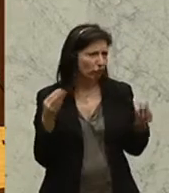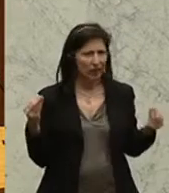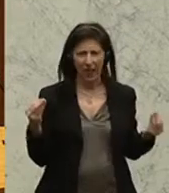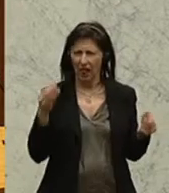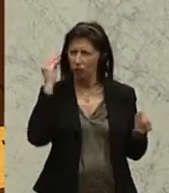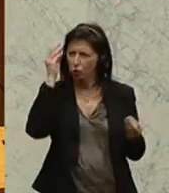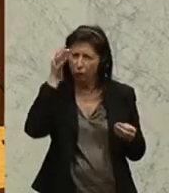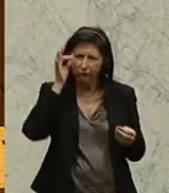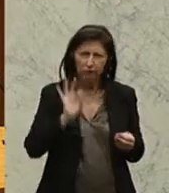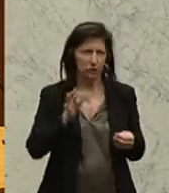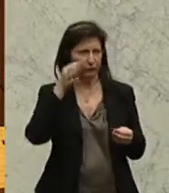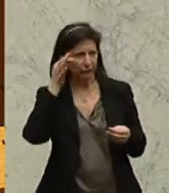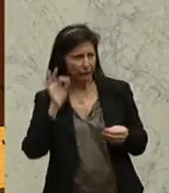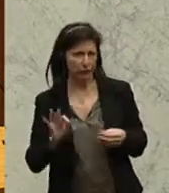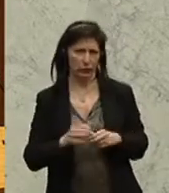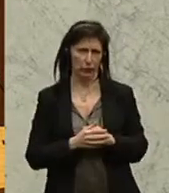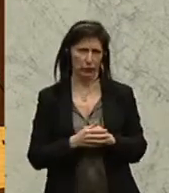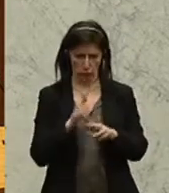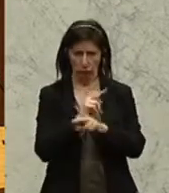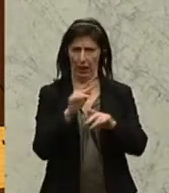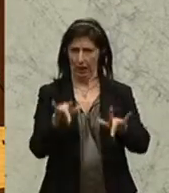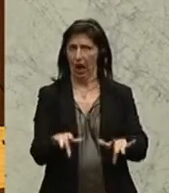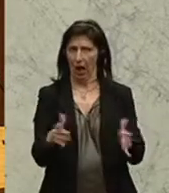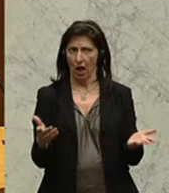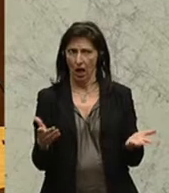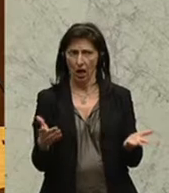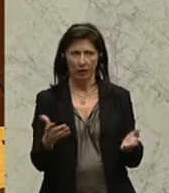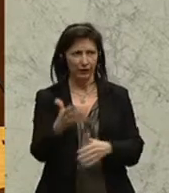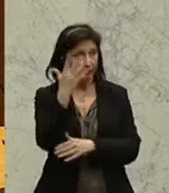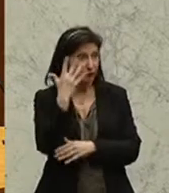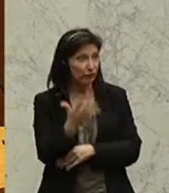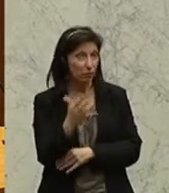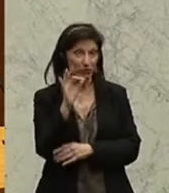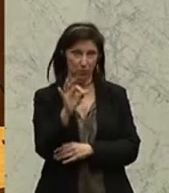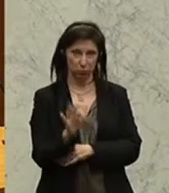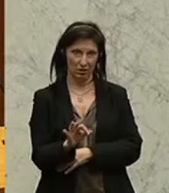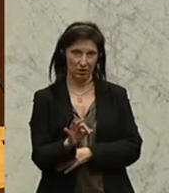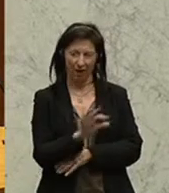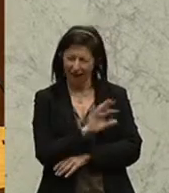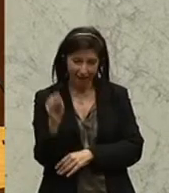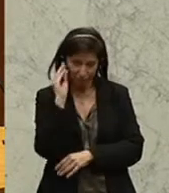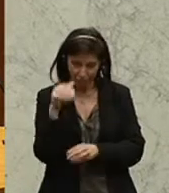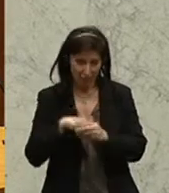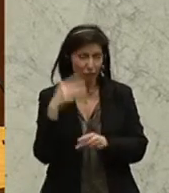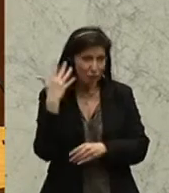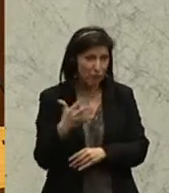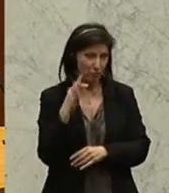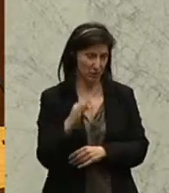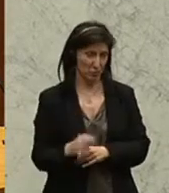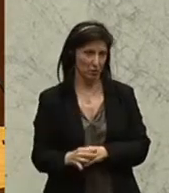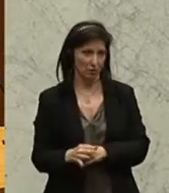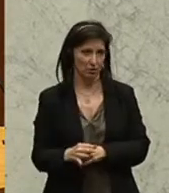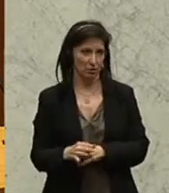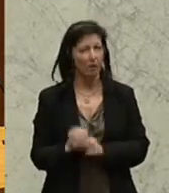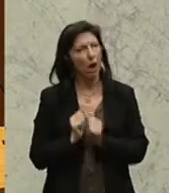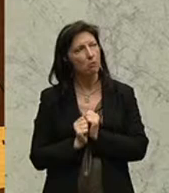Schulversuchen, die wir in Österreich haben, an 50 Prozent aller Schulen. Umgerechnet